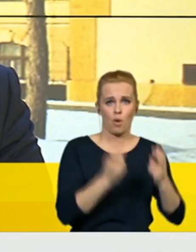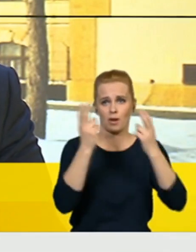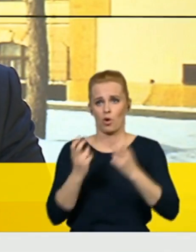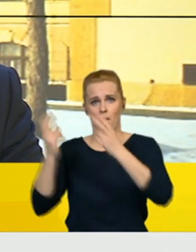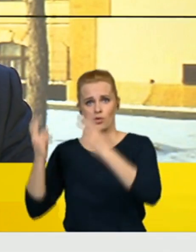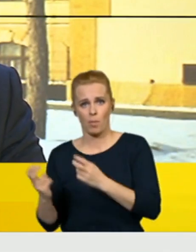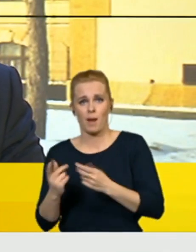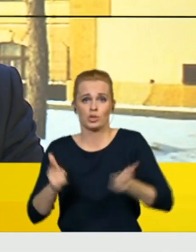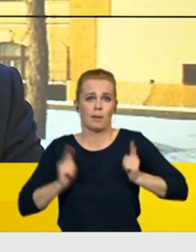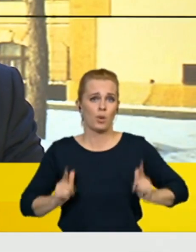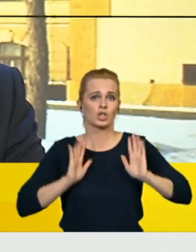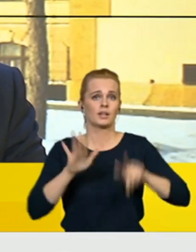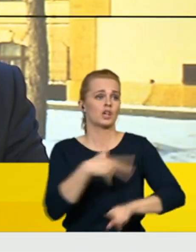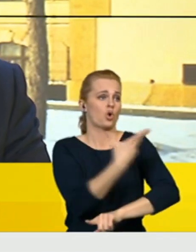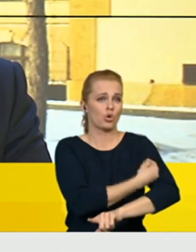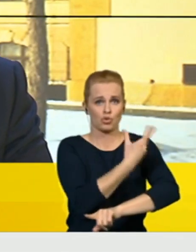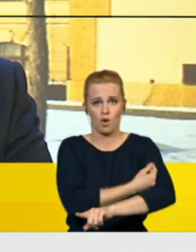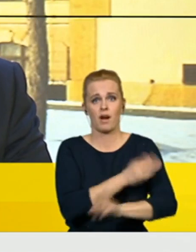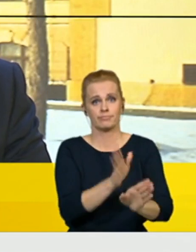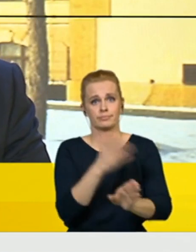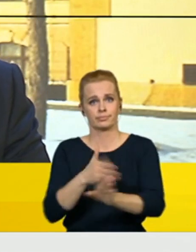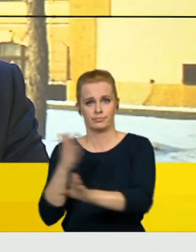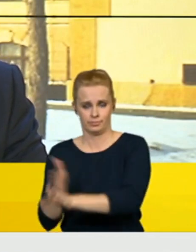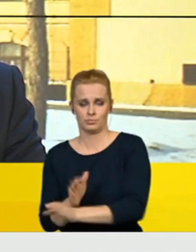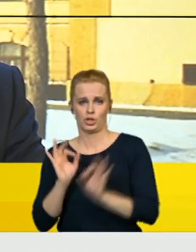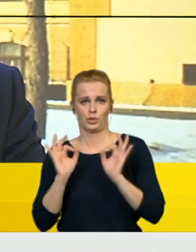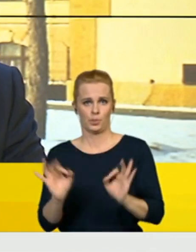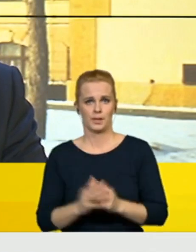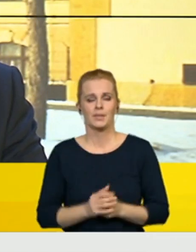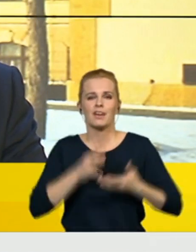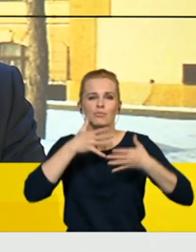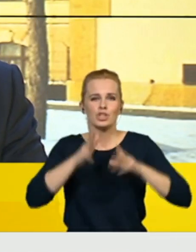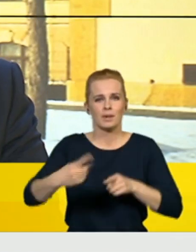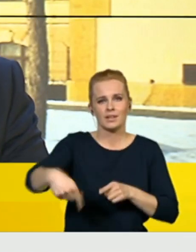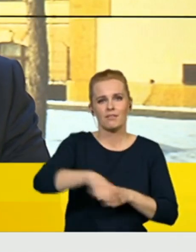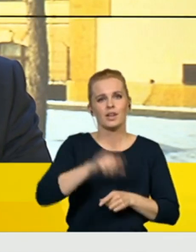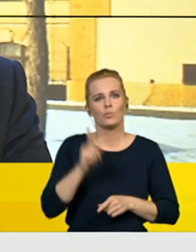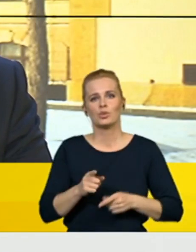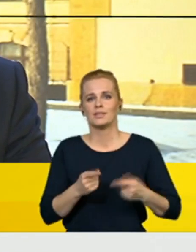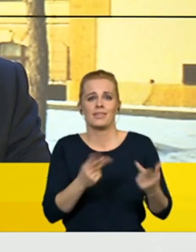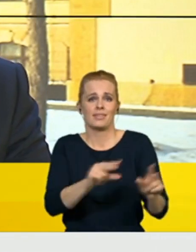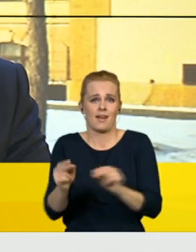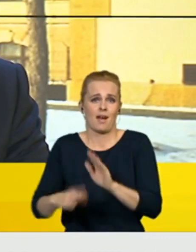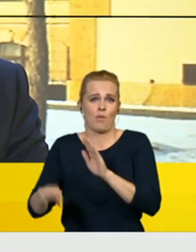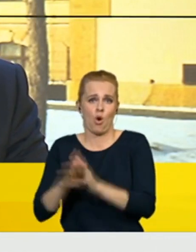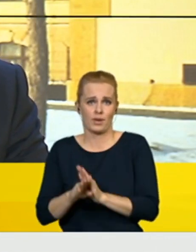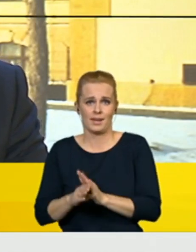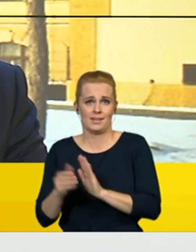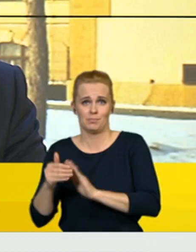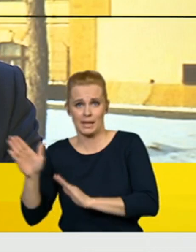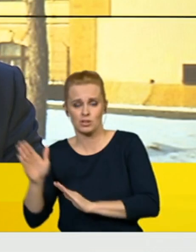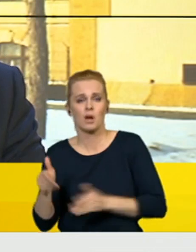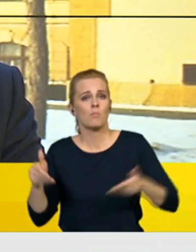proočkovat. Takže to nejlepší režim je zůstat doma. Když už lidé musí někam vyrazit, tak povolujeme